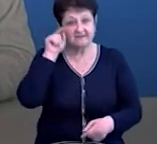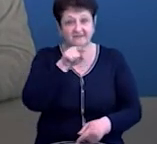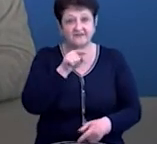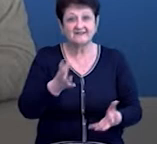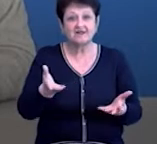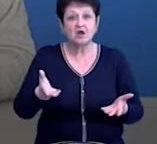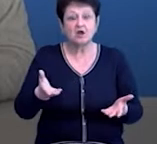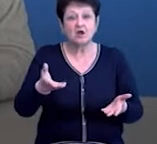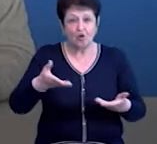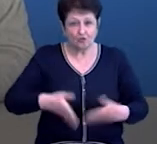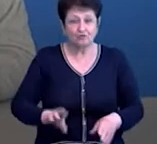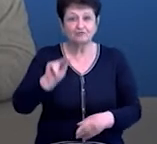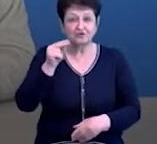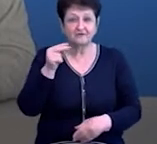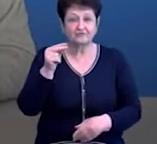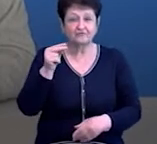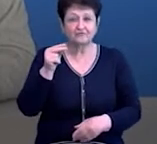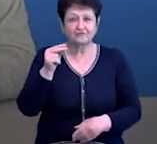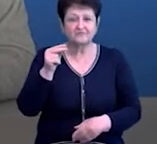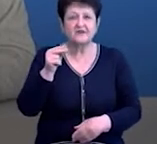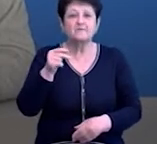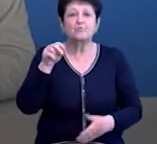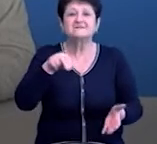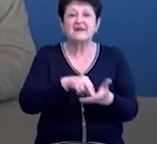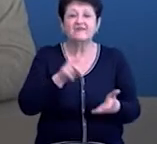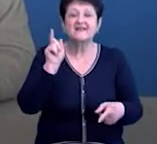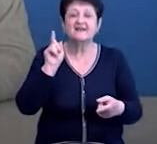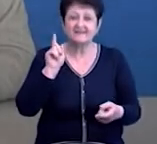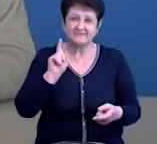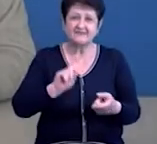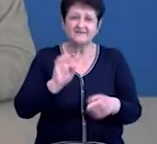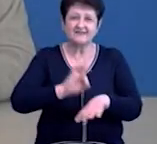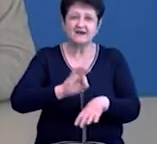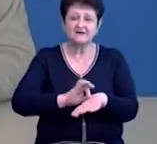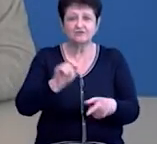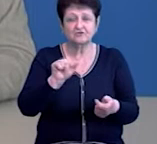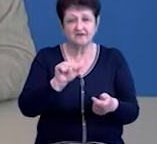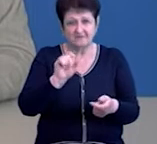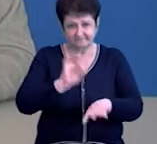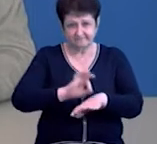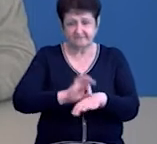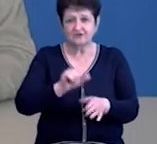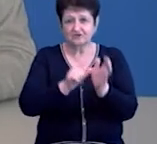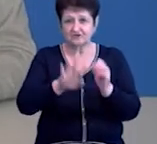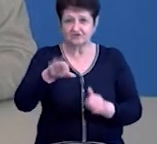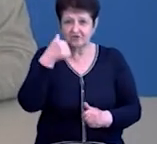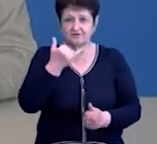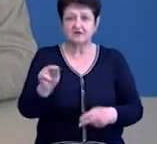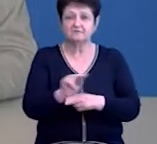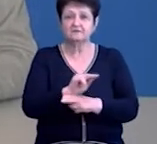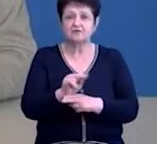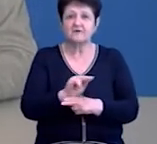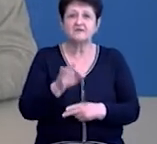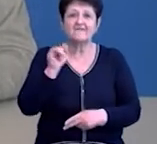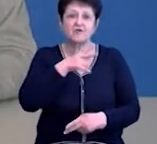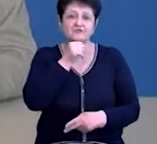родом чоловіку, якого вчора лабораторно підтвердили коронавірус. Йому 64 роки. Нині він на лікуванні в інфекційному відділенні